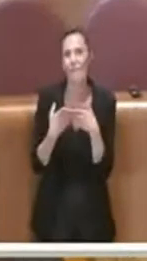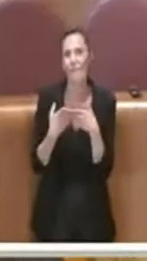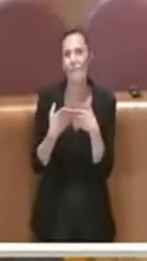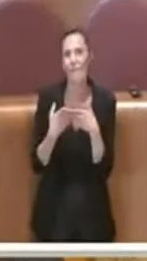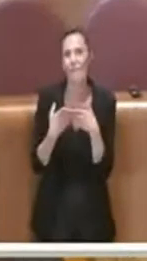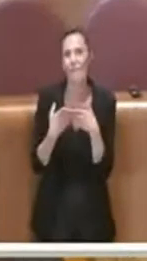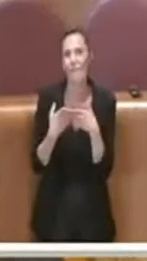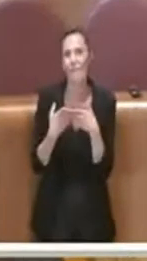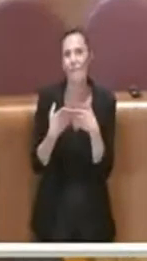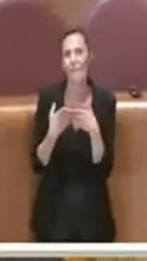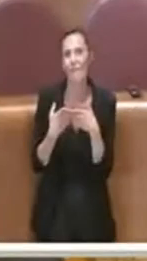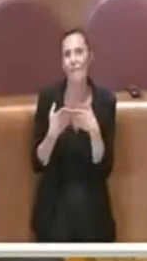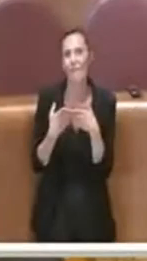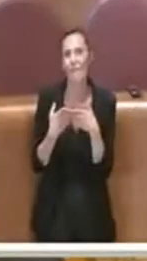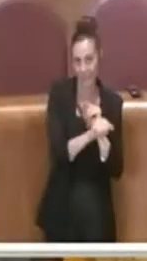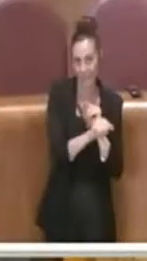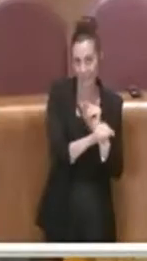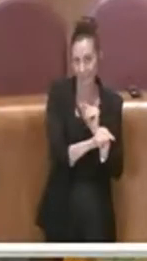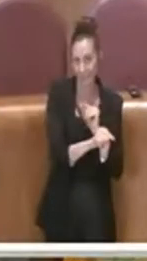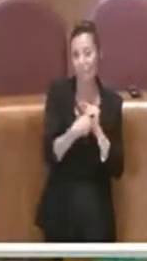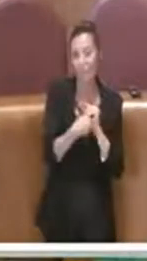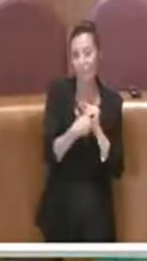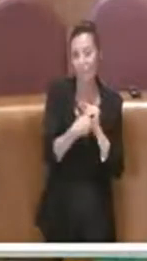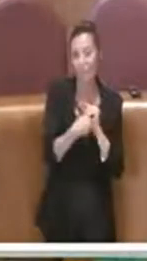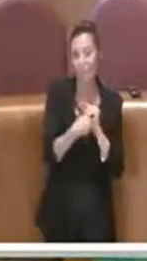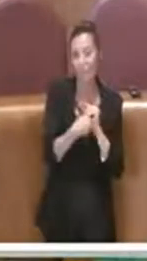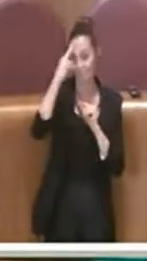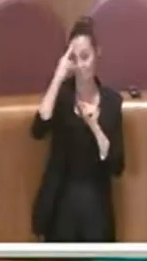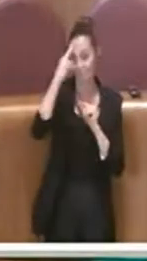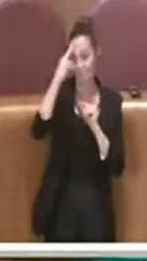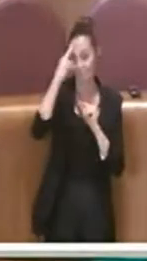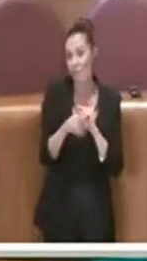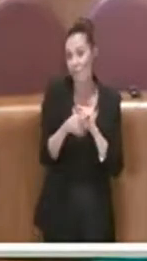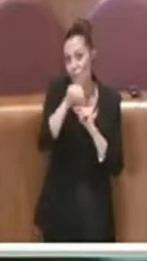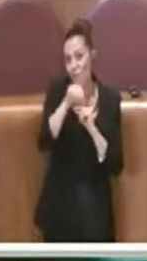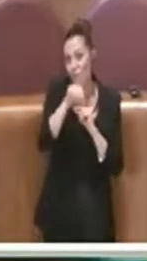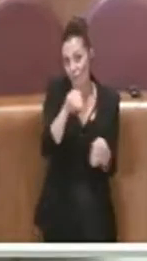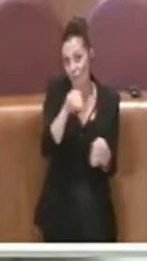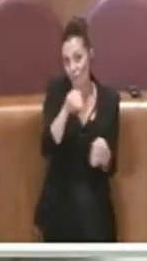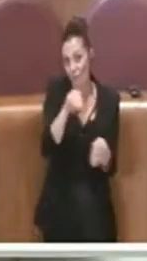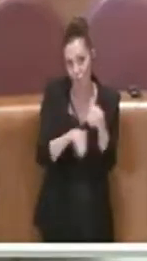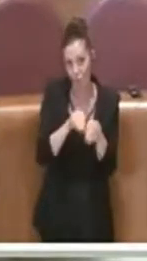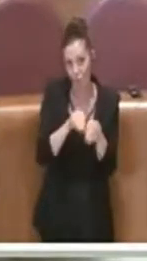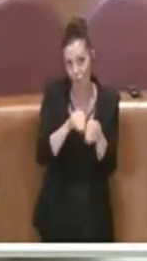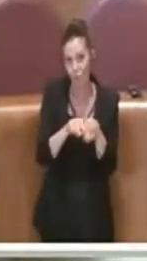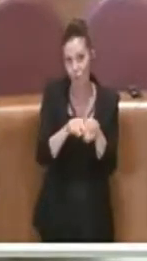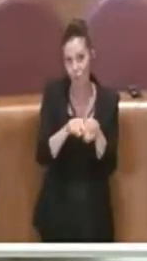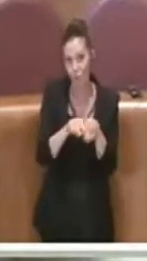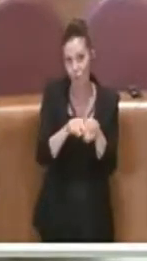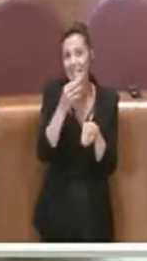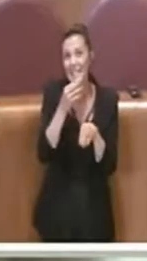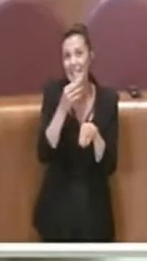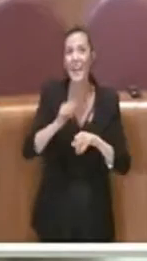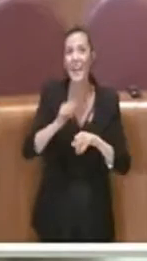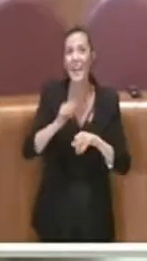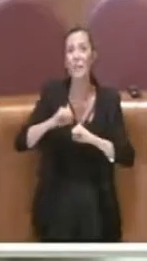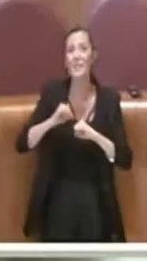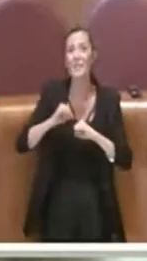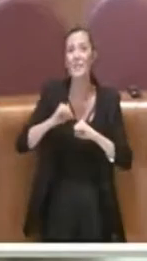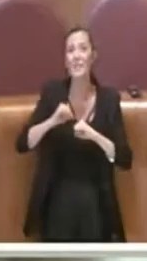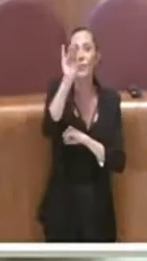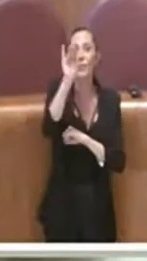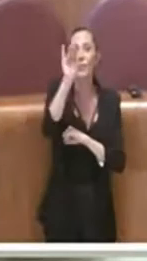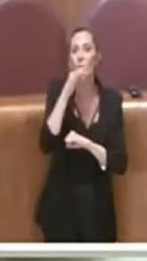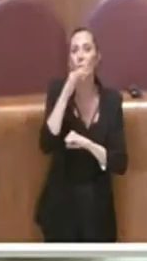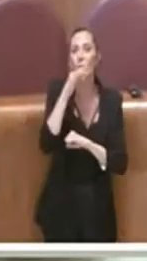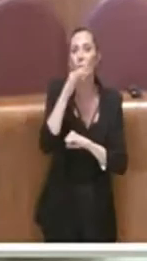del Movimento 5 Stelle, ricordando che grazie a questo voto sul groppone delle prossime amministrazioni, augurandoci